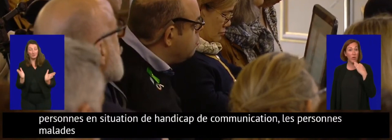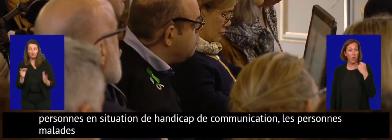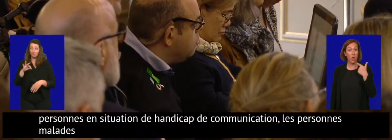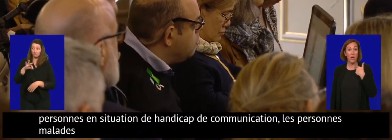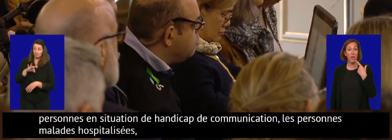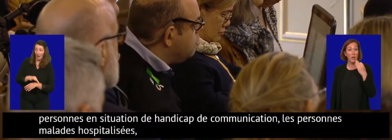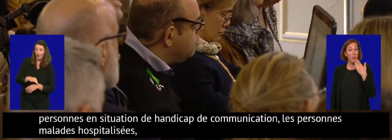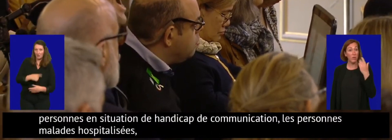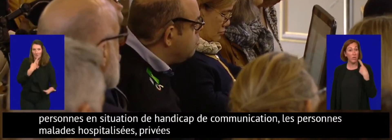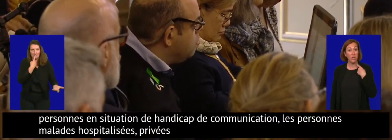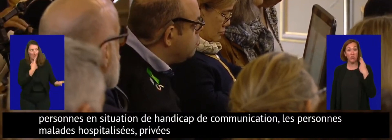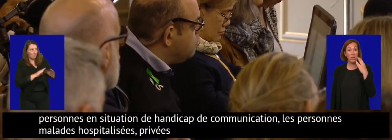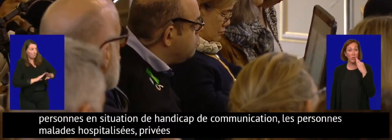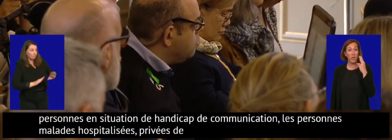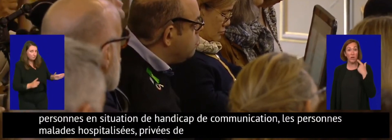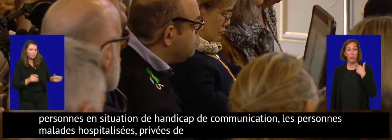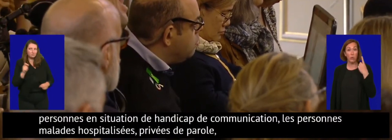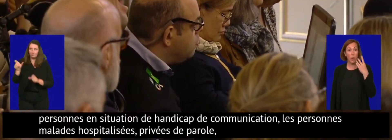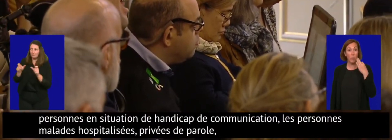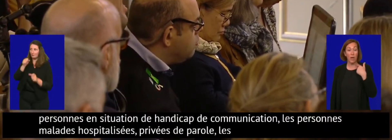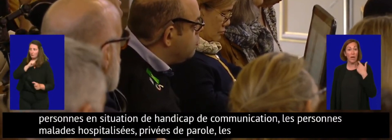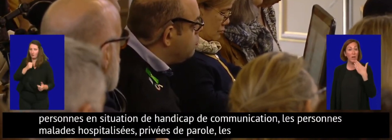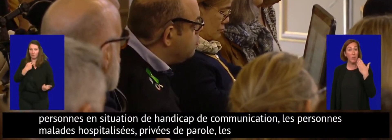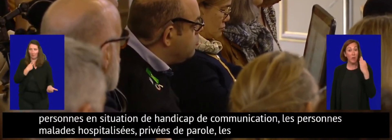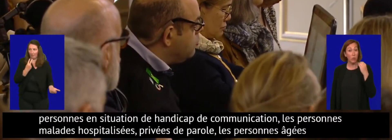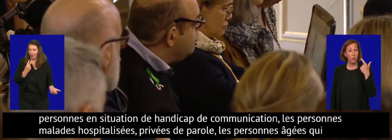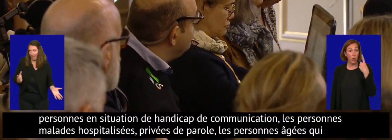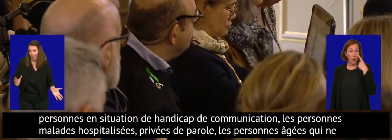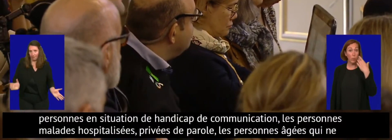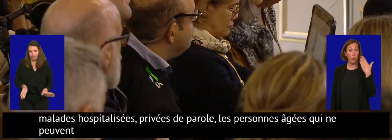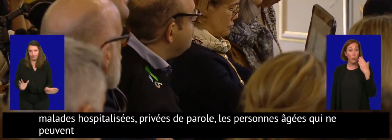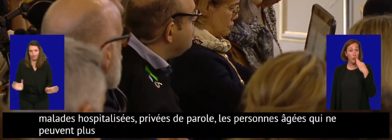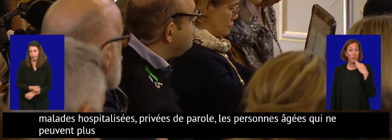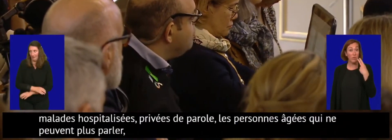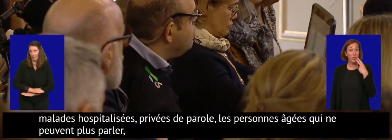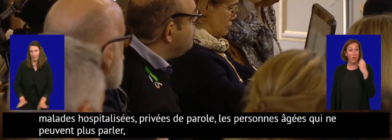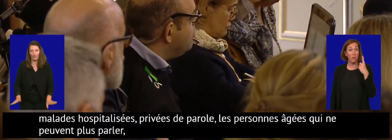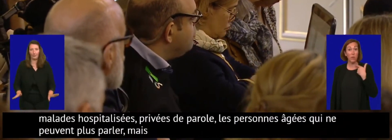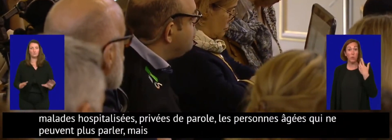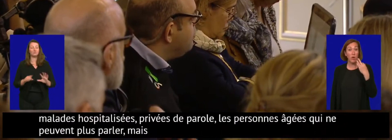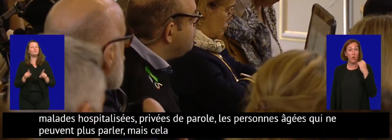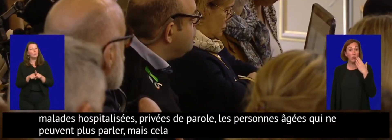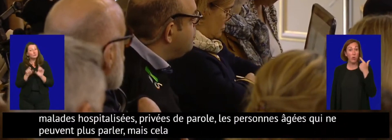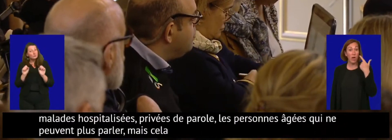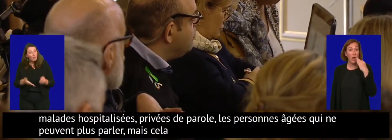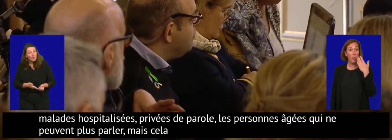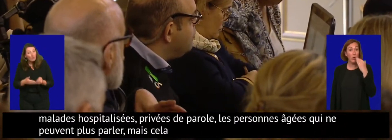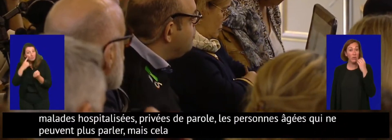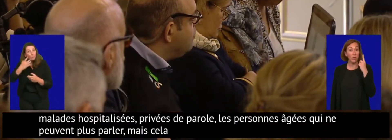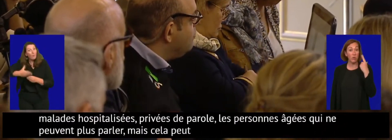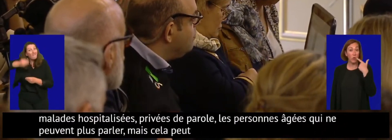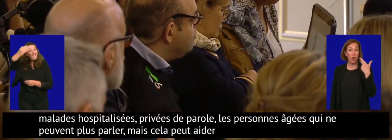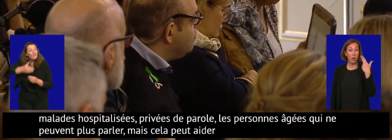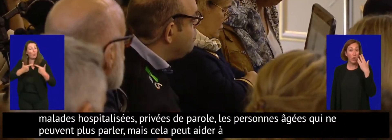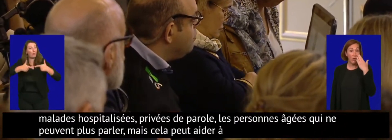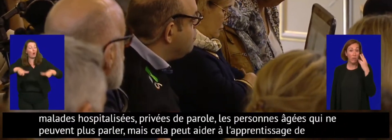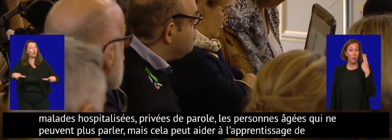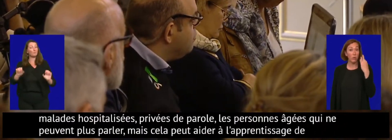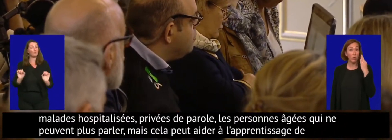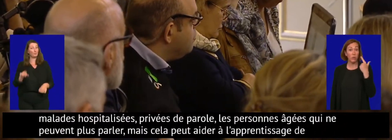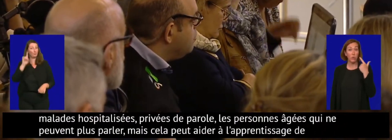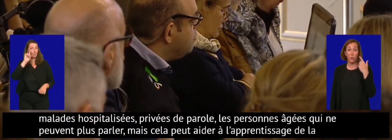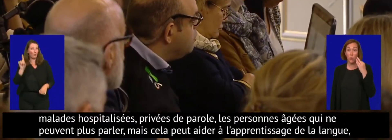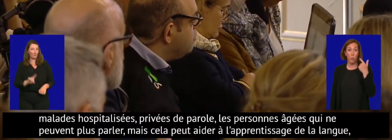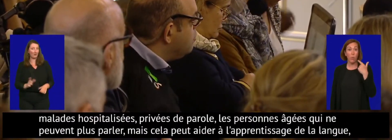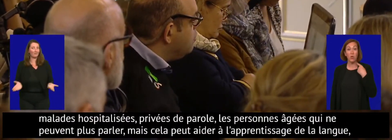âgées qui n'arrivent plus à parler. Mais cela peut aussi servir plus largement à l'apprentissage de la langue. Afin que ceci ne soit pas juste un